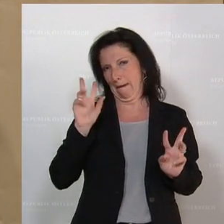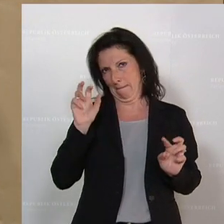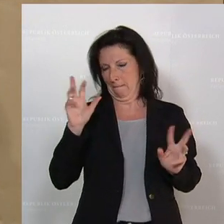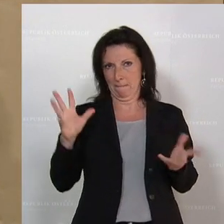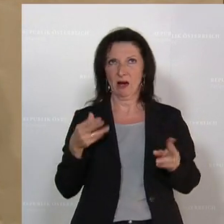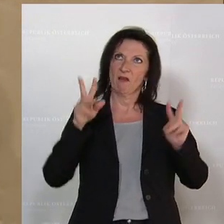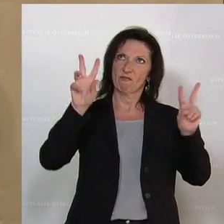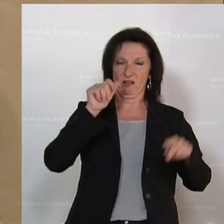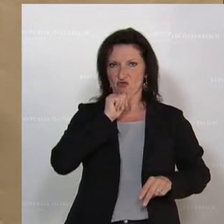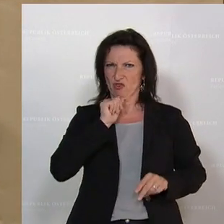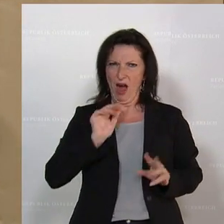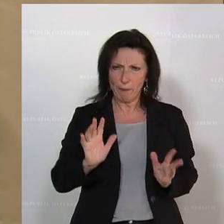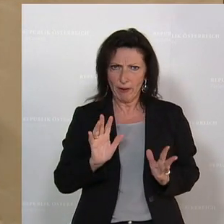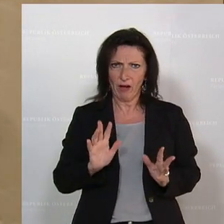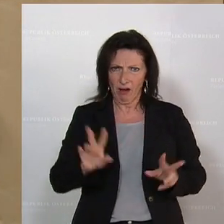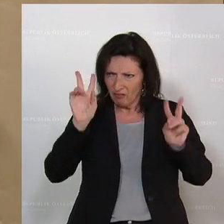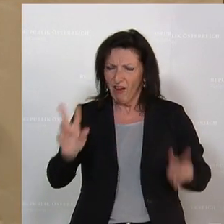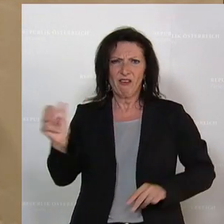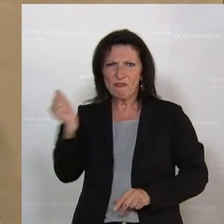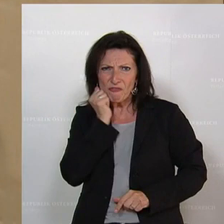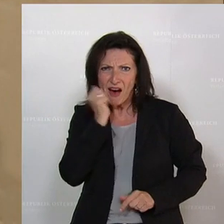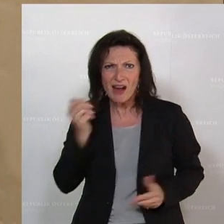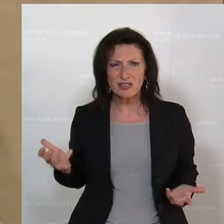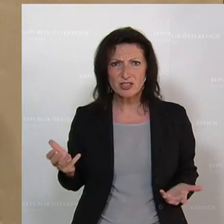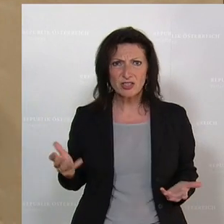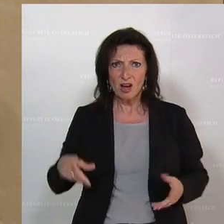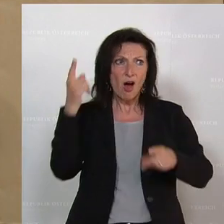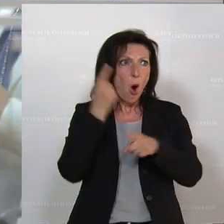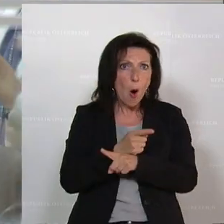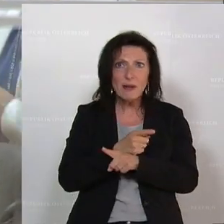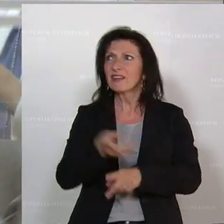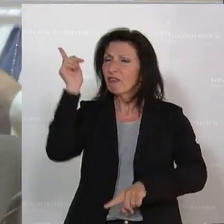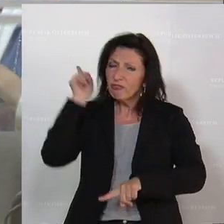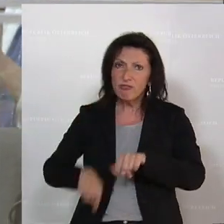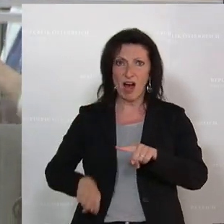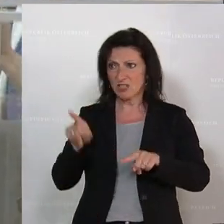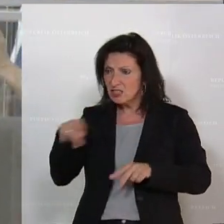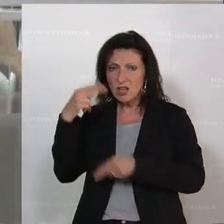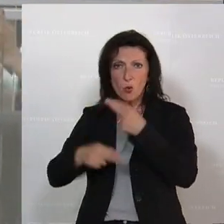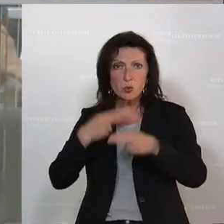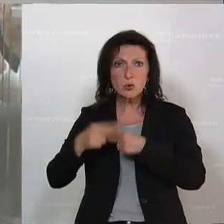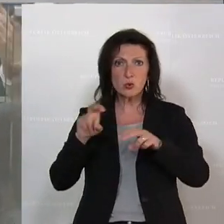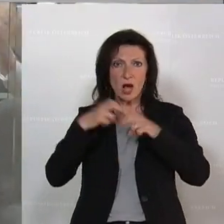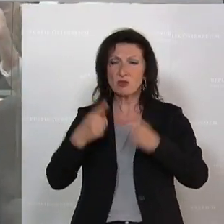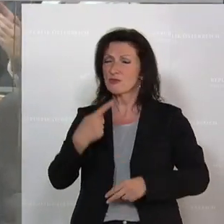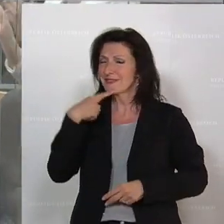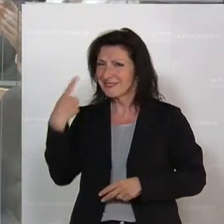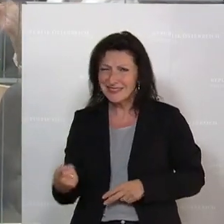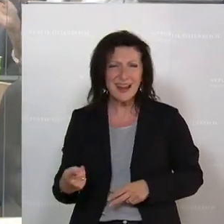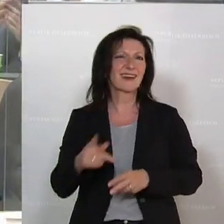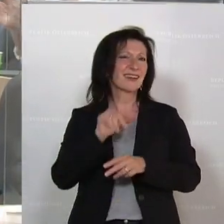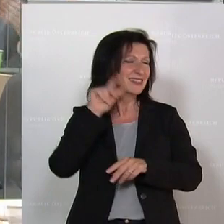der Wahrheit. Das ist einfach unwahr, objektiv unwahr, was Sie im Untersuchungsausschuss gesagt haben. Applaus